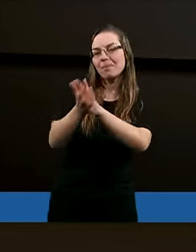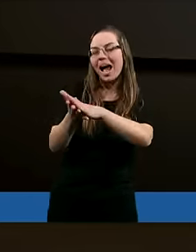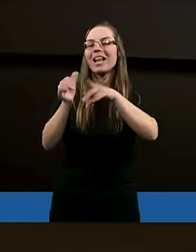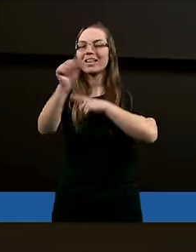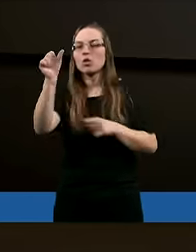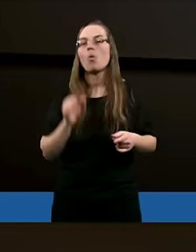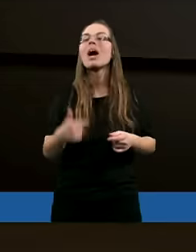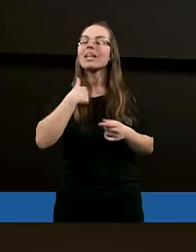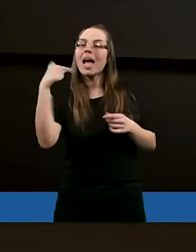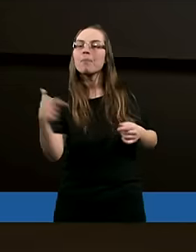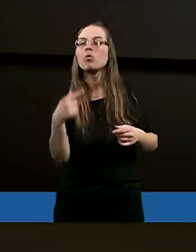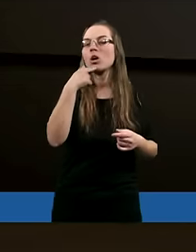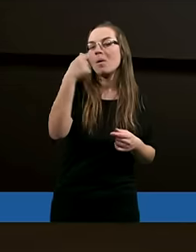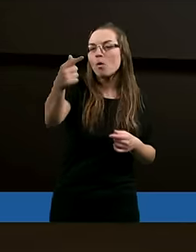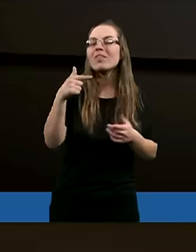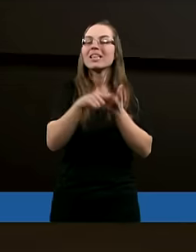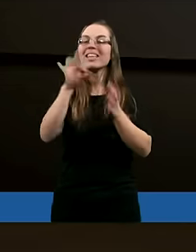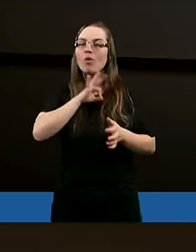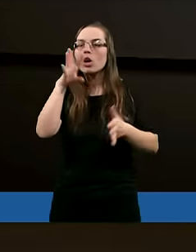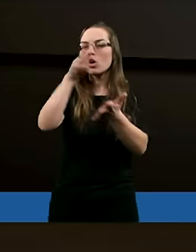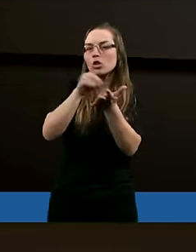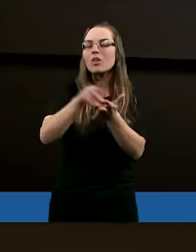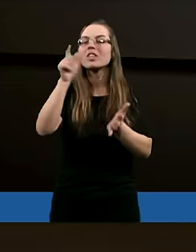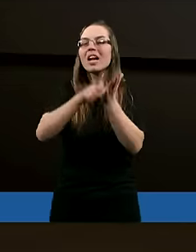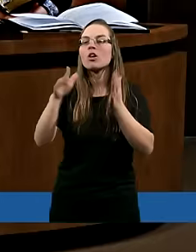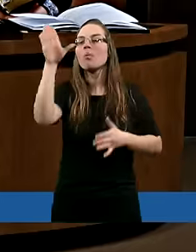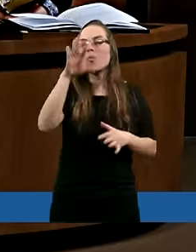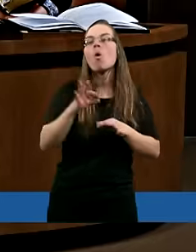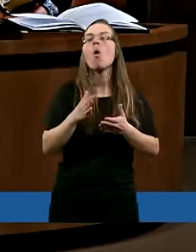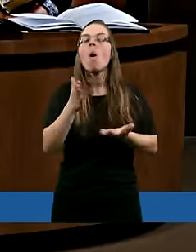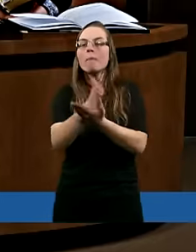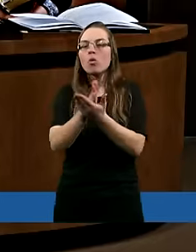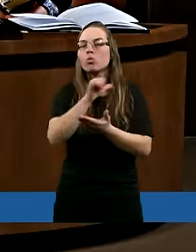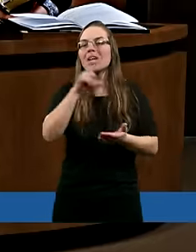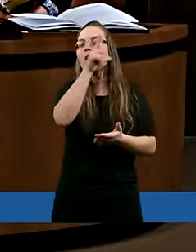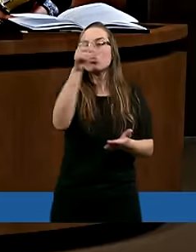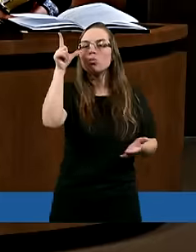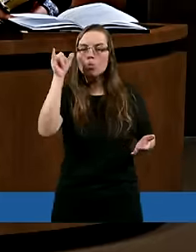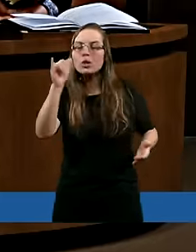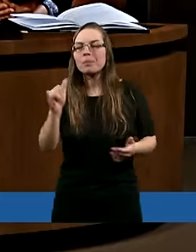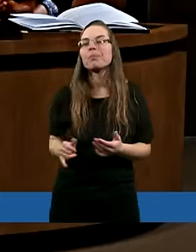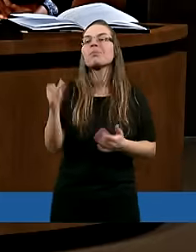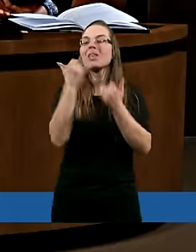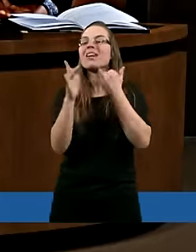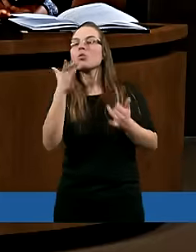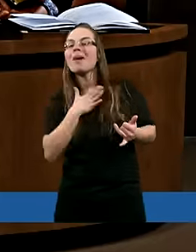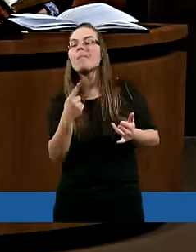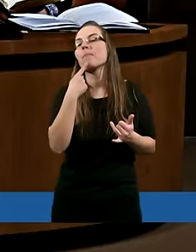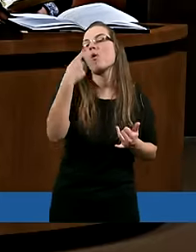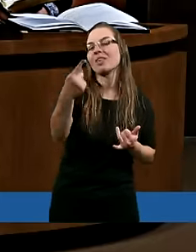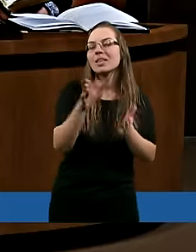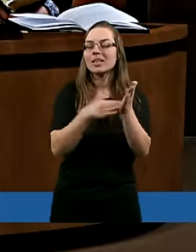wspaniałe. Ale ja muszę powiedzieć ze swojego doświadczenia, że często Pan Bóg posługuje się też ludźmi, żeby nam coś powiedzieć.